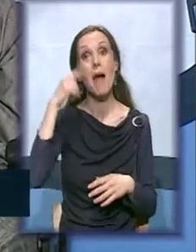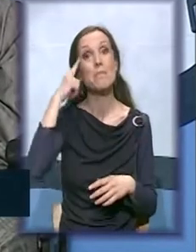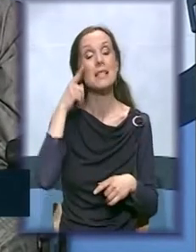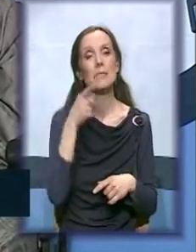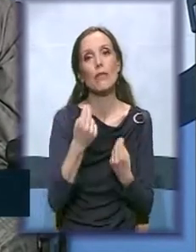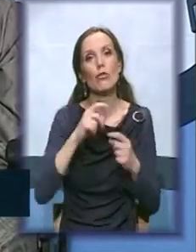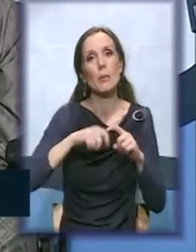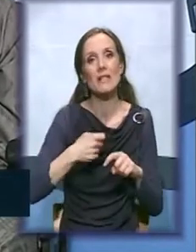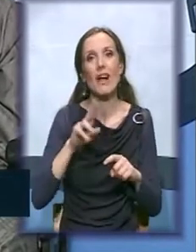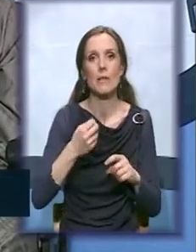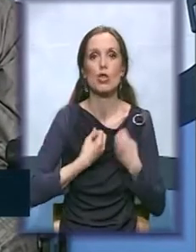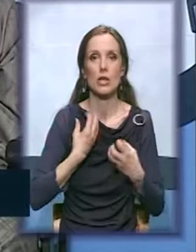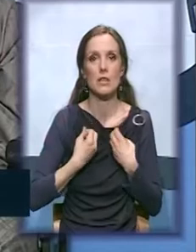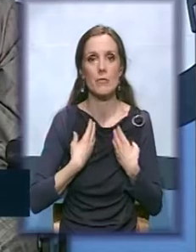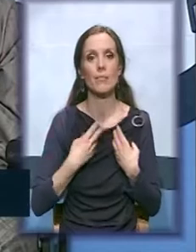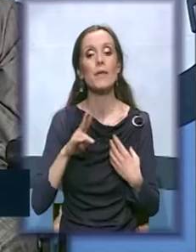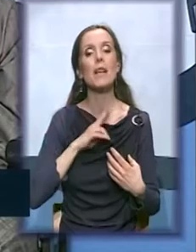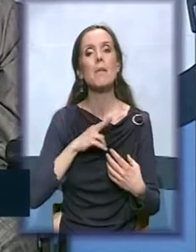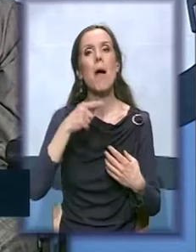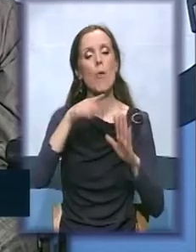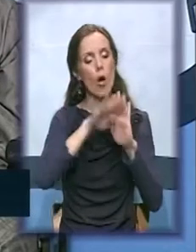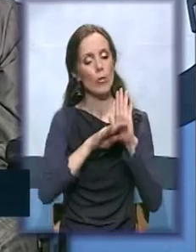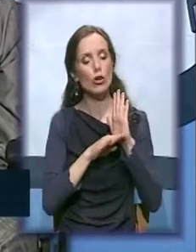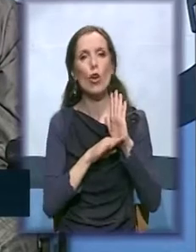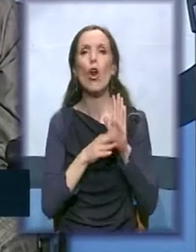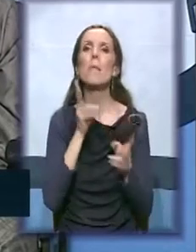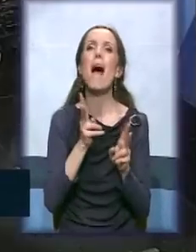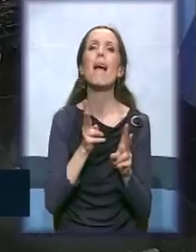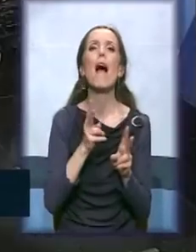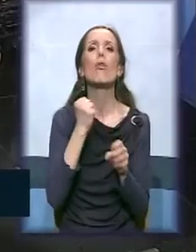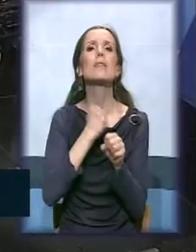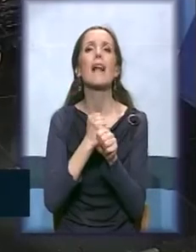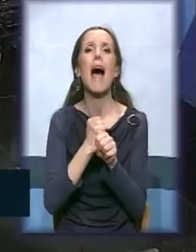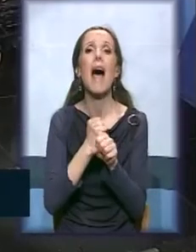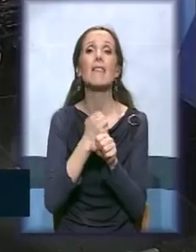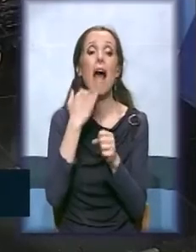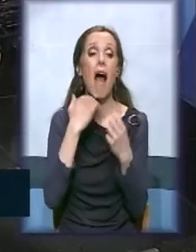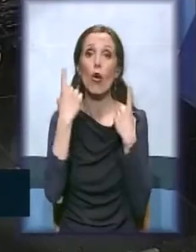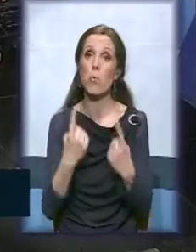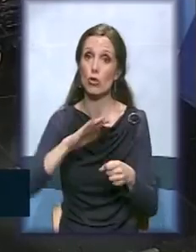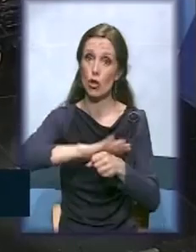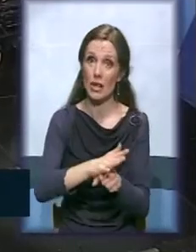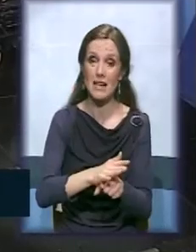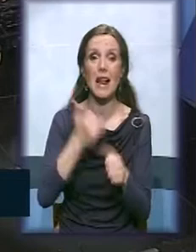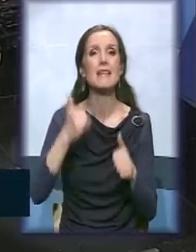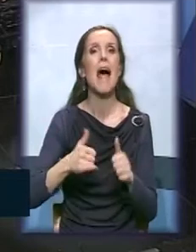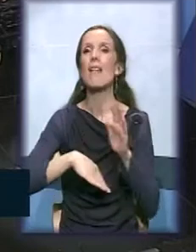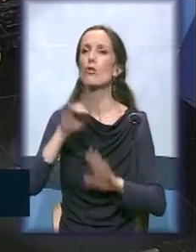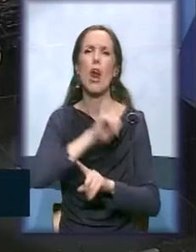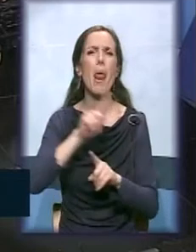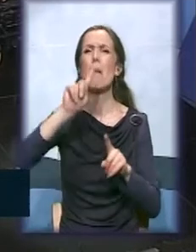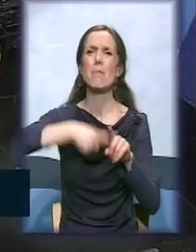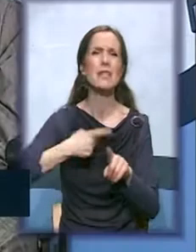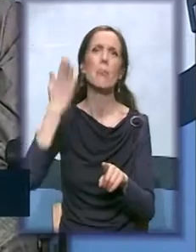reaguje. Doneti su protokoli o postupanju situaciji nasilja. Sad više nema mese 2 i